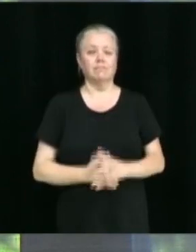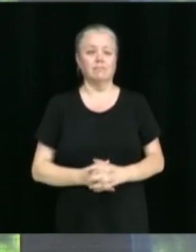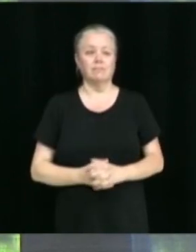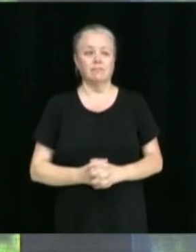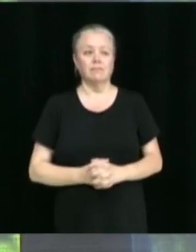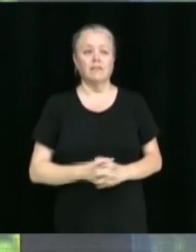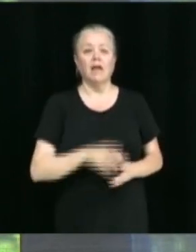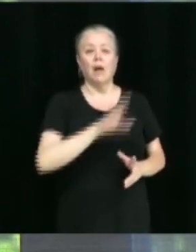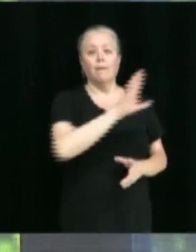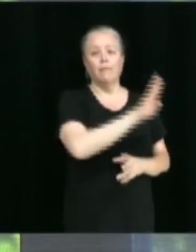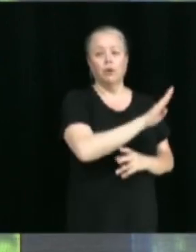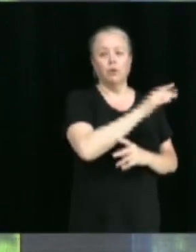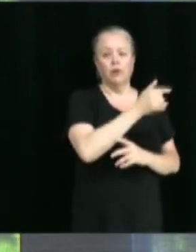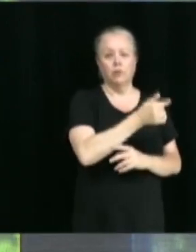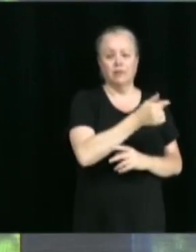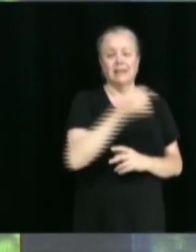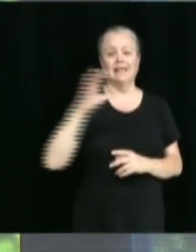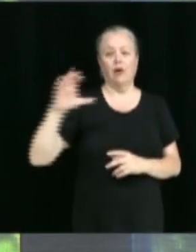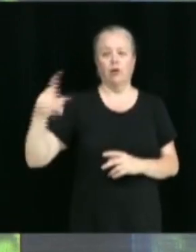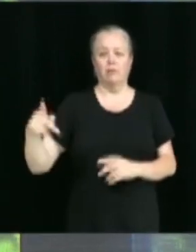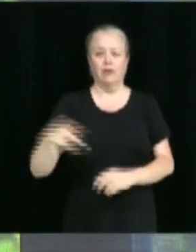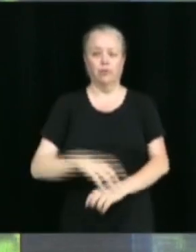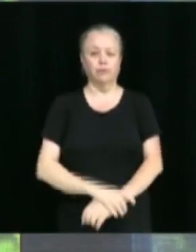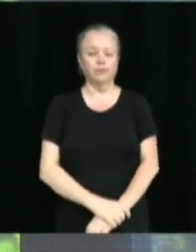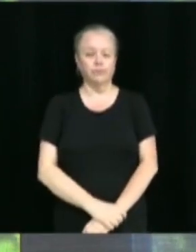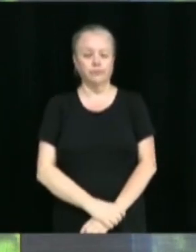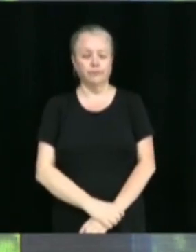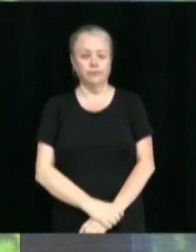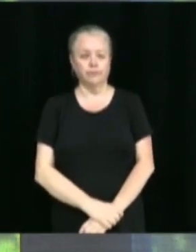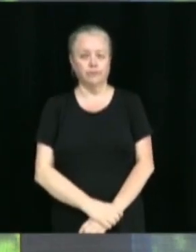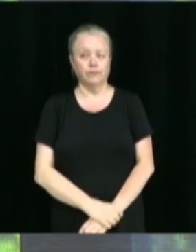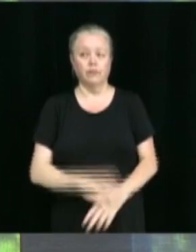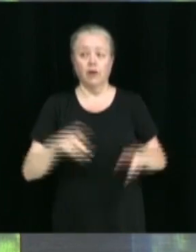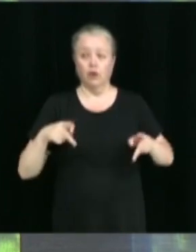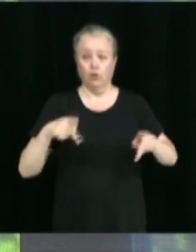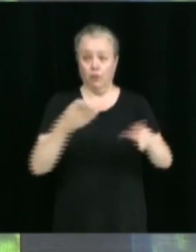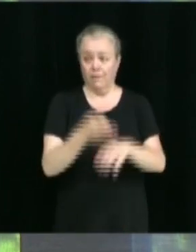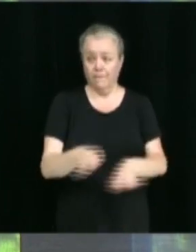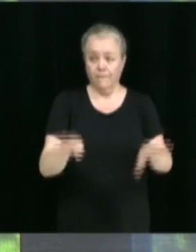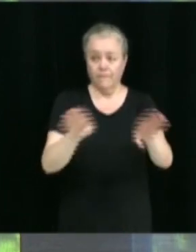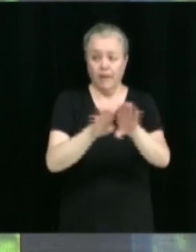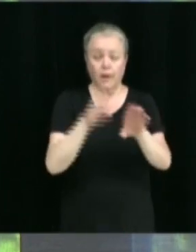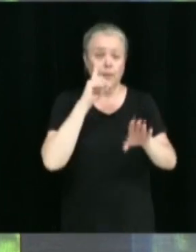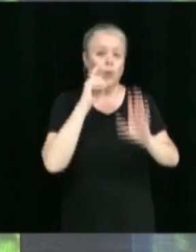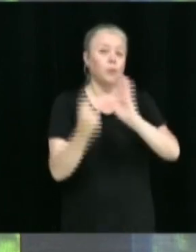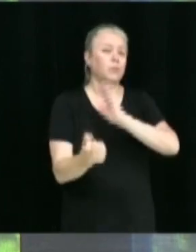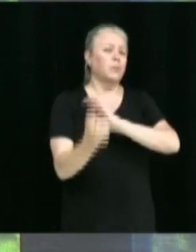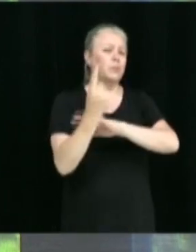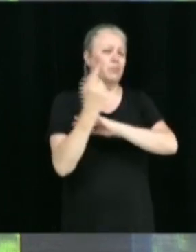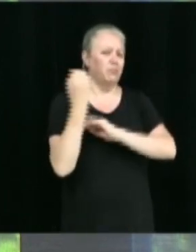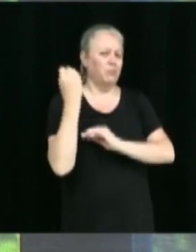Benoît Gauthier, Caroline Pilon. Fermeture de rue dans le cadre d'un événement privé.